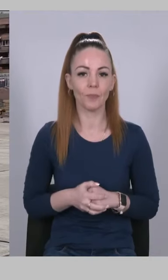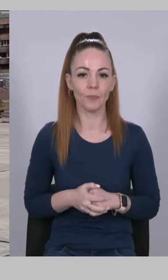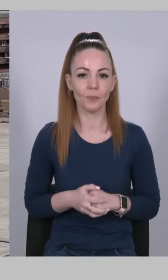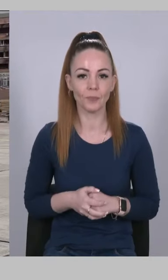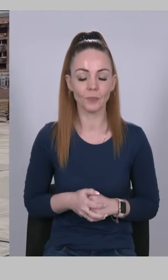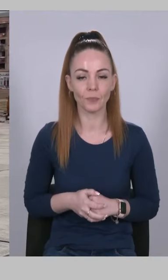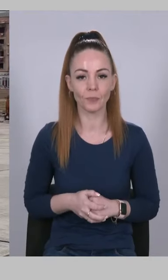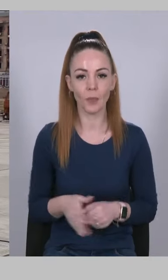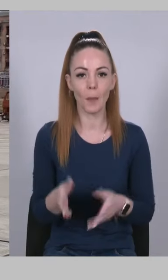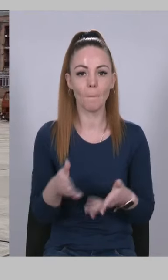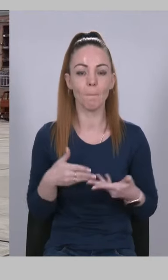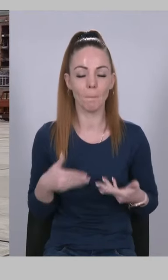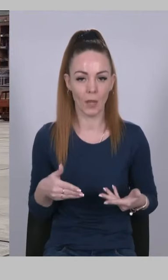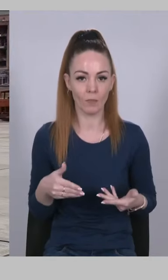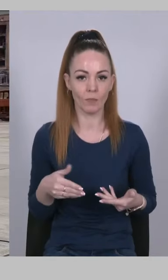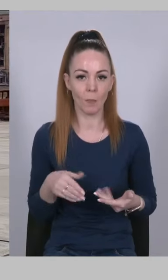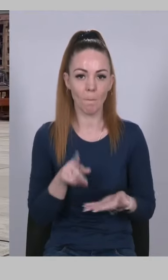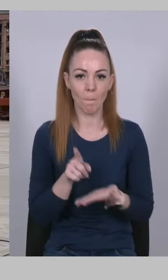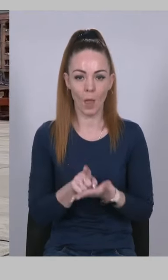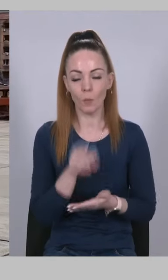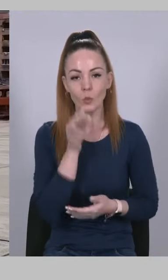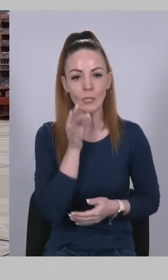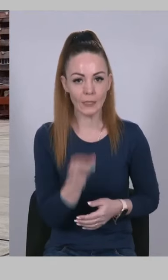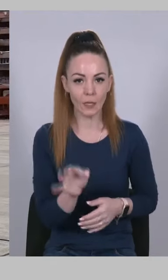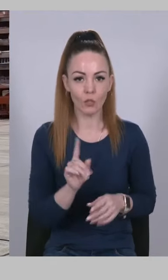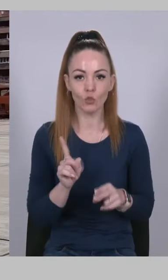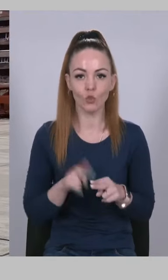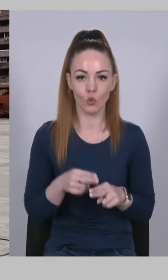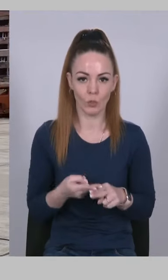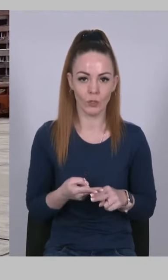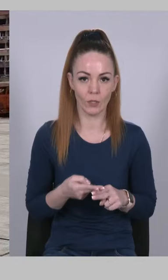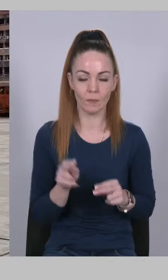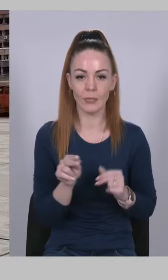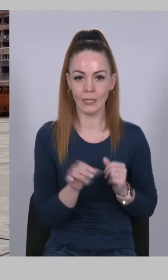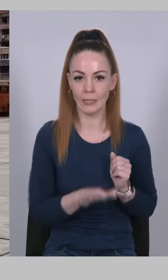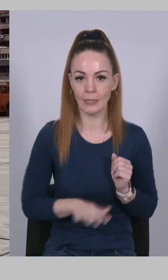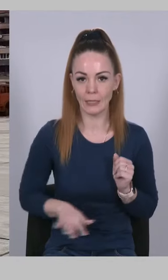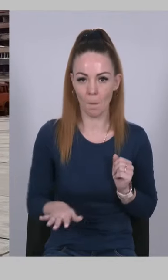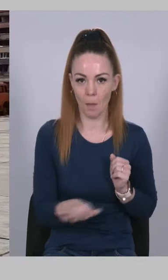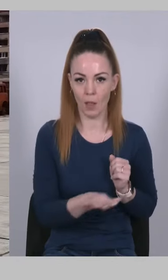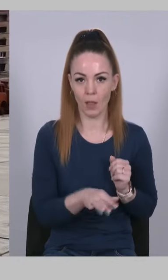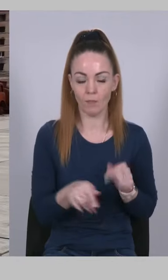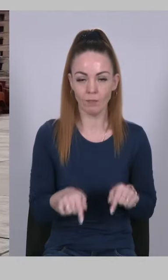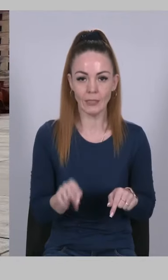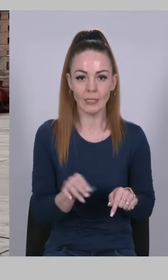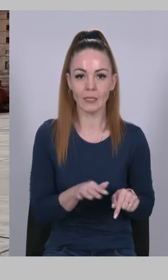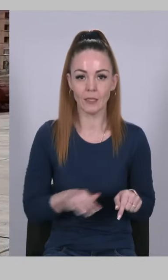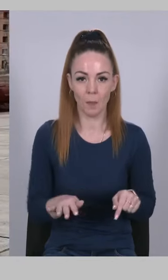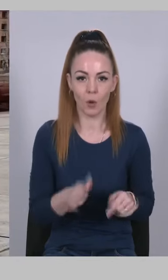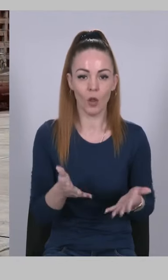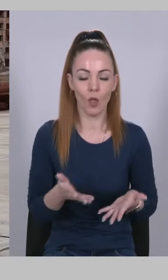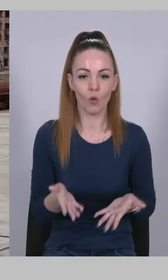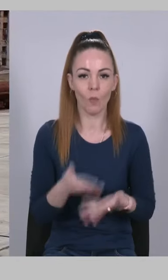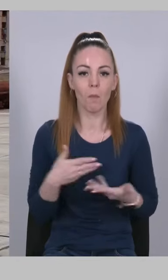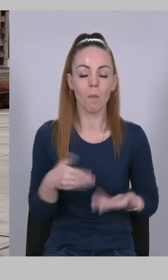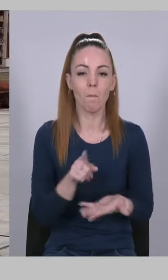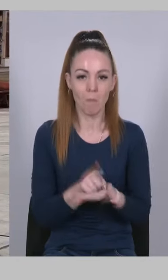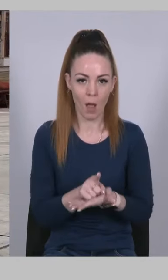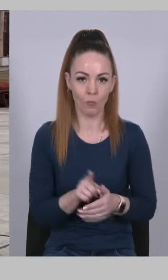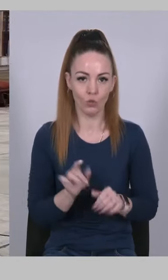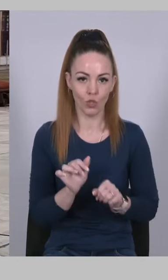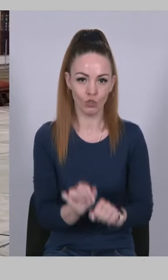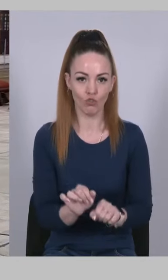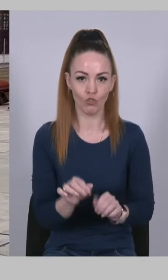І ми маємо сказати, що це земля, яку ми теж маємо захищати.